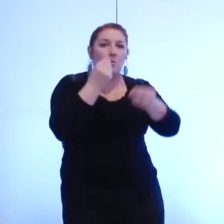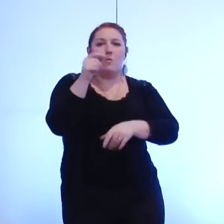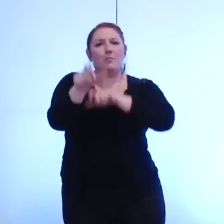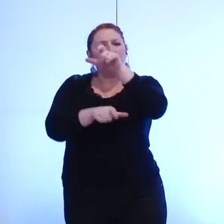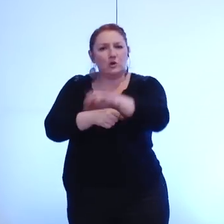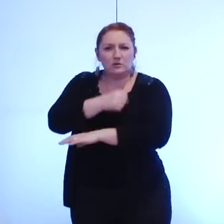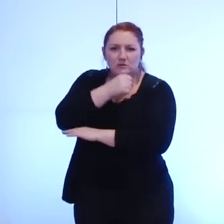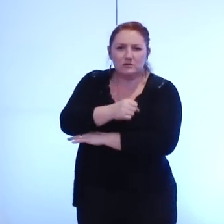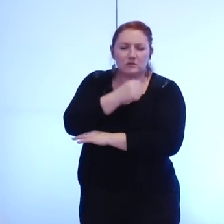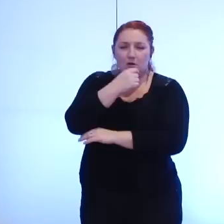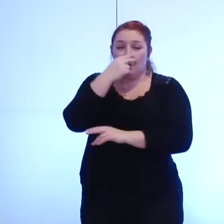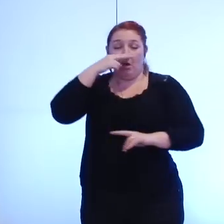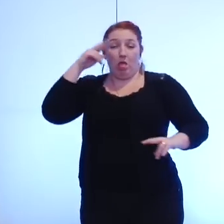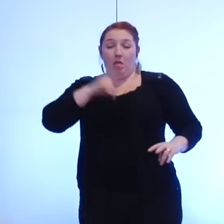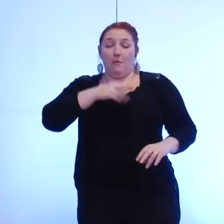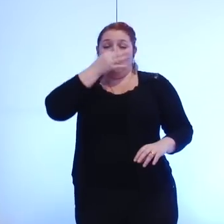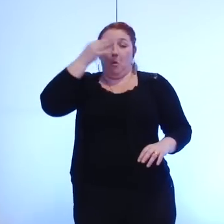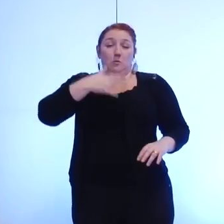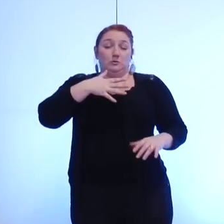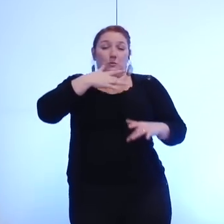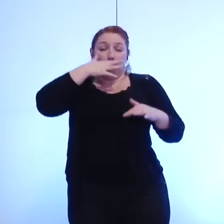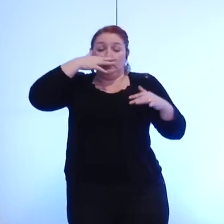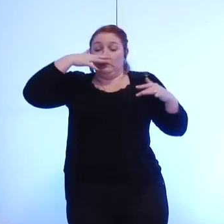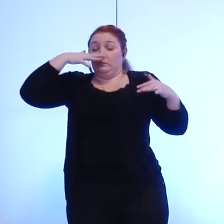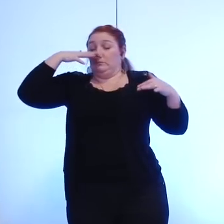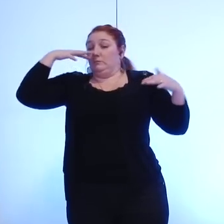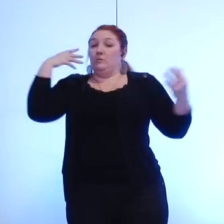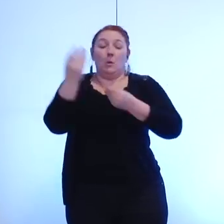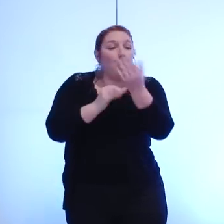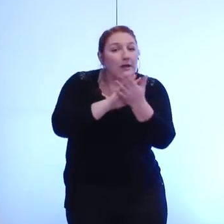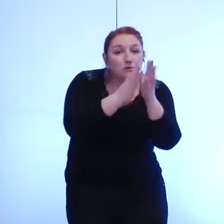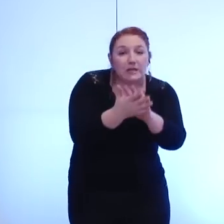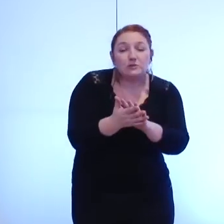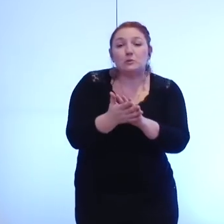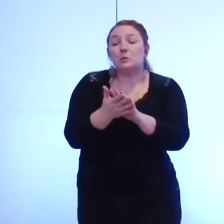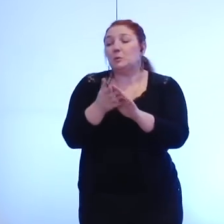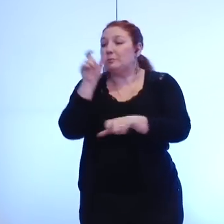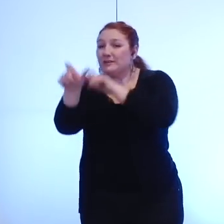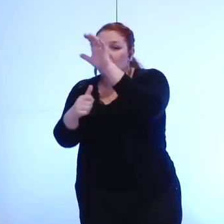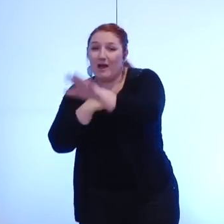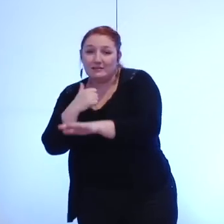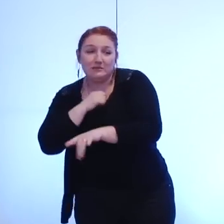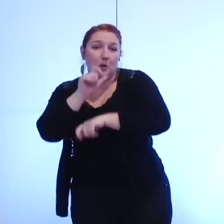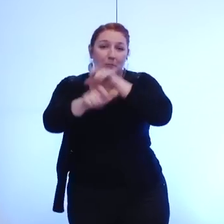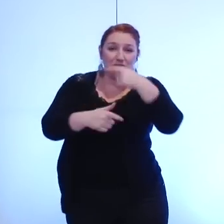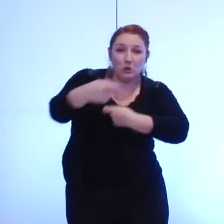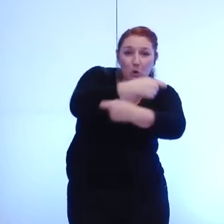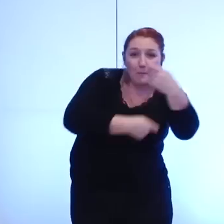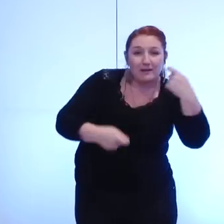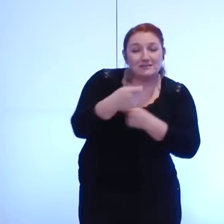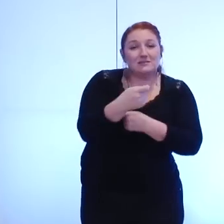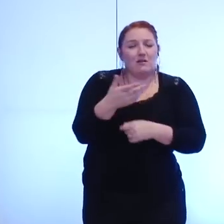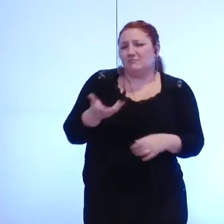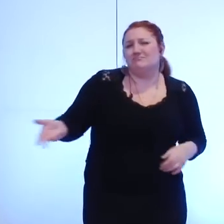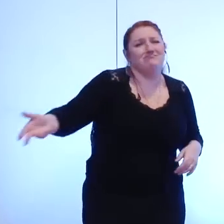asphyxiés par les pollutions, ou bien des associations, des artisans et des commerçants de nos villes, la ville se tient à côté,